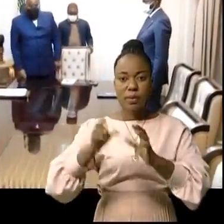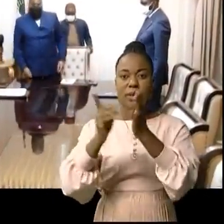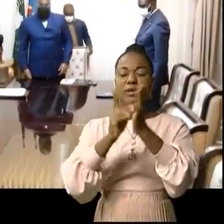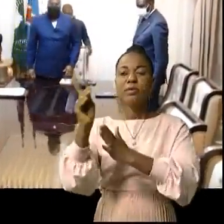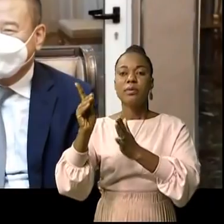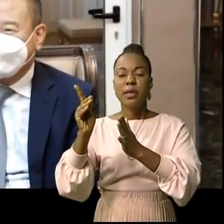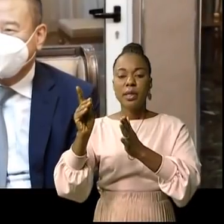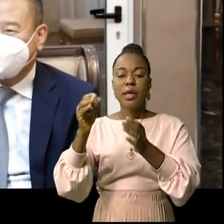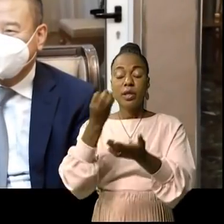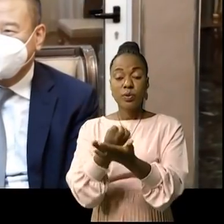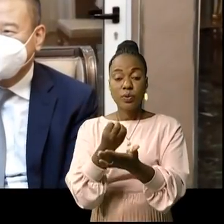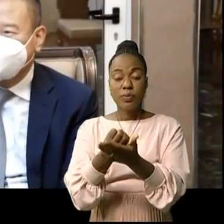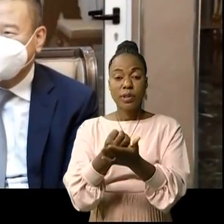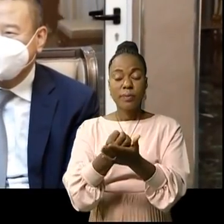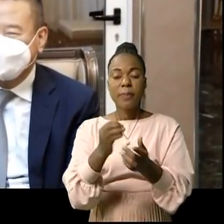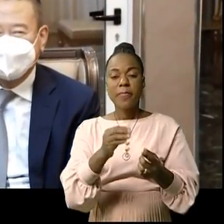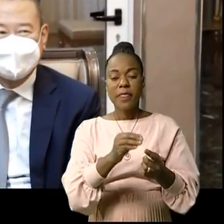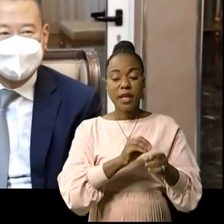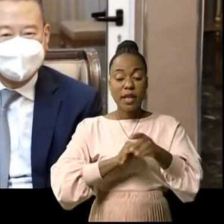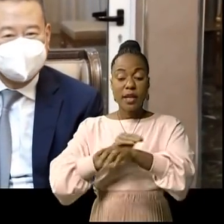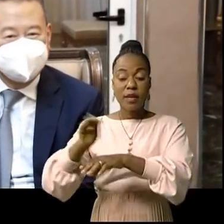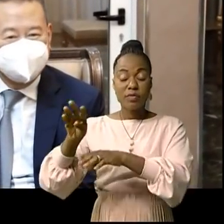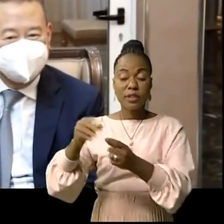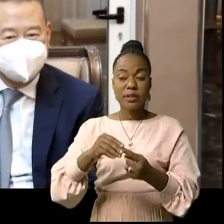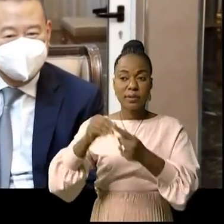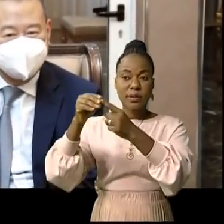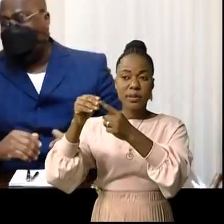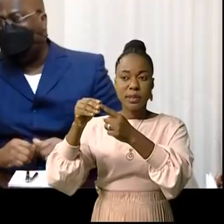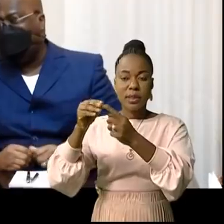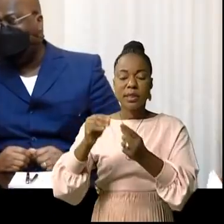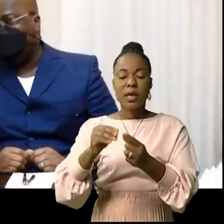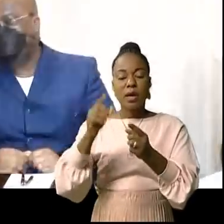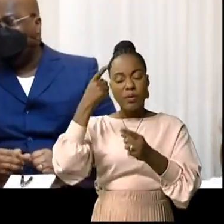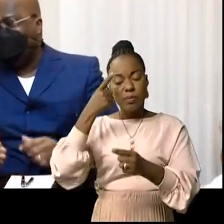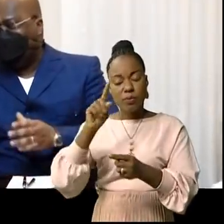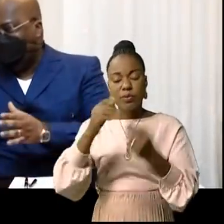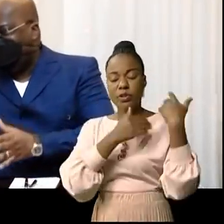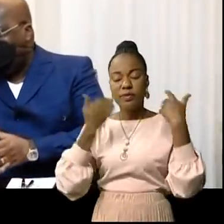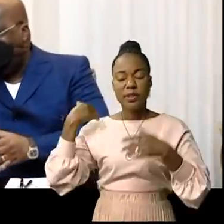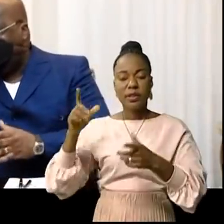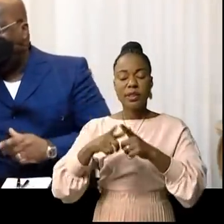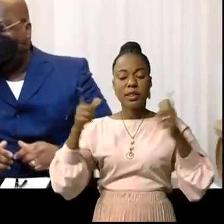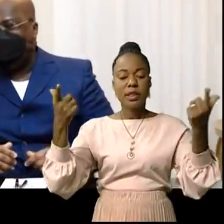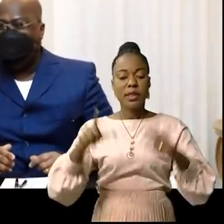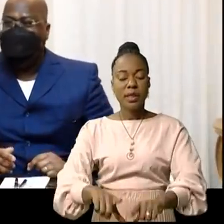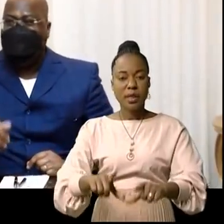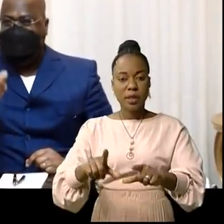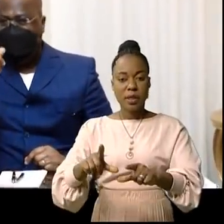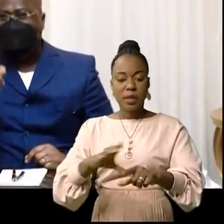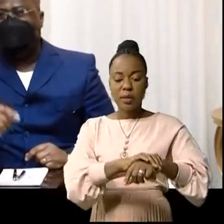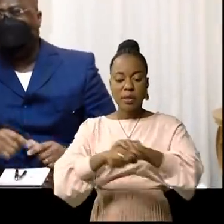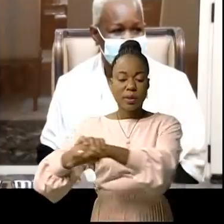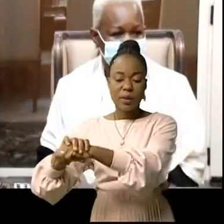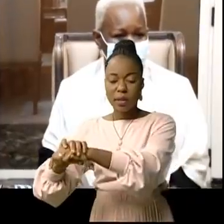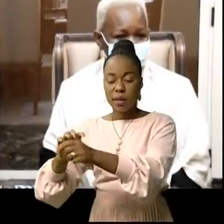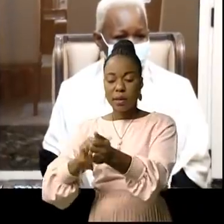économique, l'envoyé spécial du secrétaire général pour la région de Grand Lac est à l'étape de Kinshasa. Conduit auprès du chef de l'État par la chef de